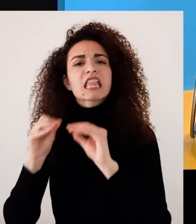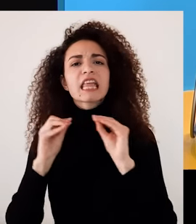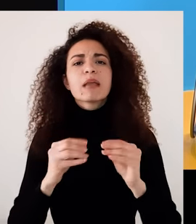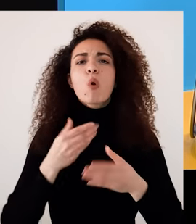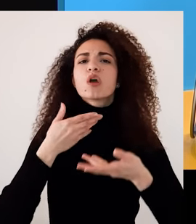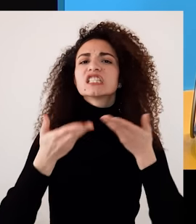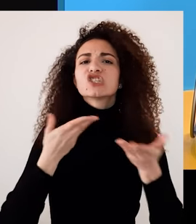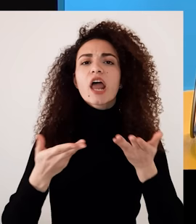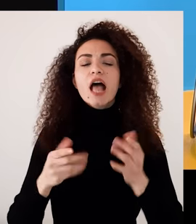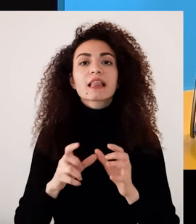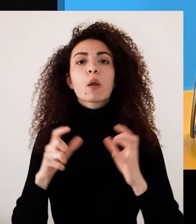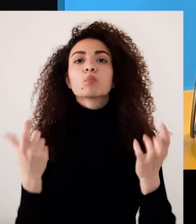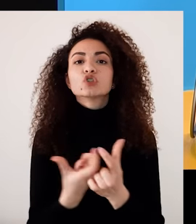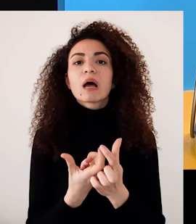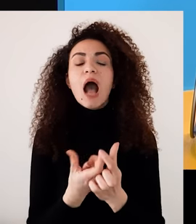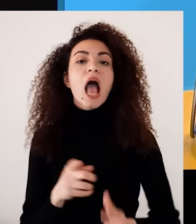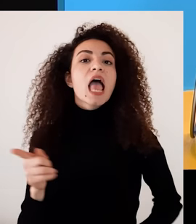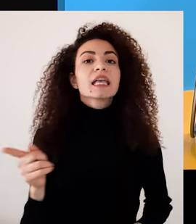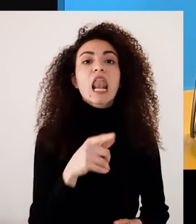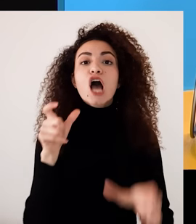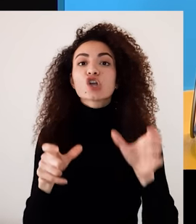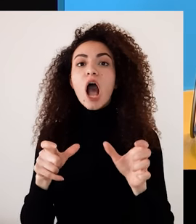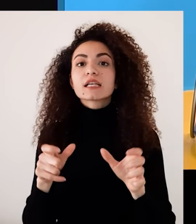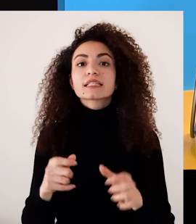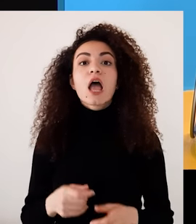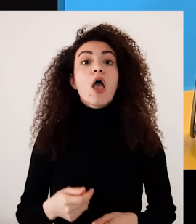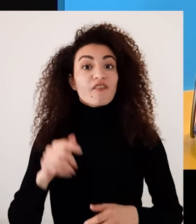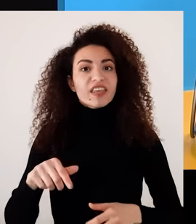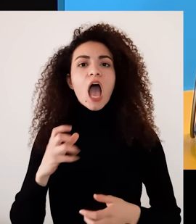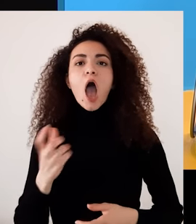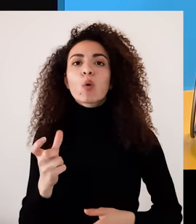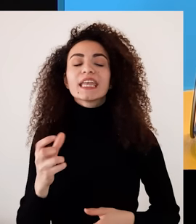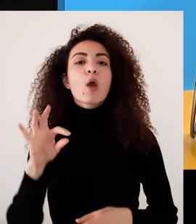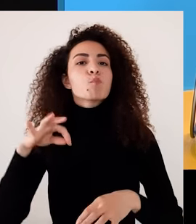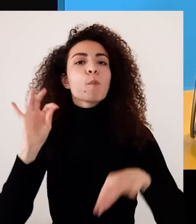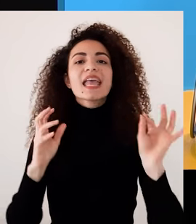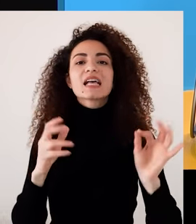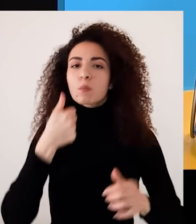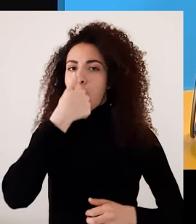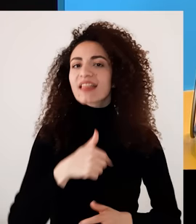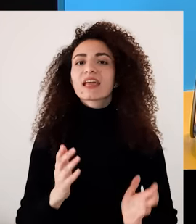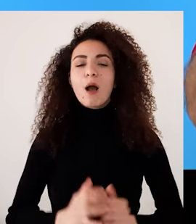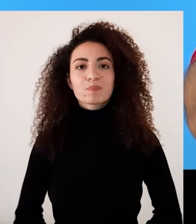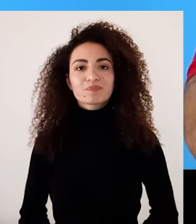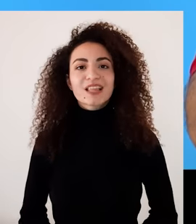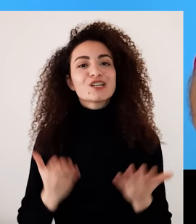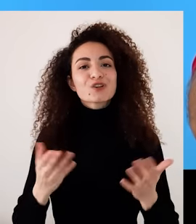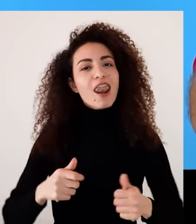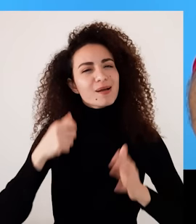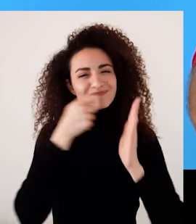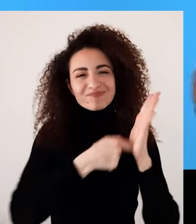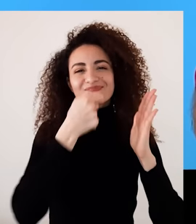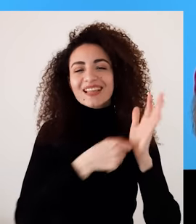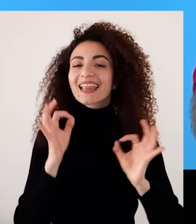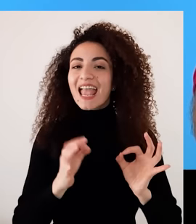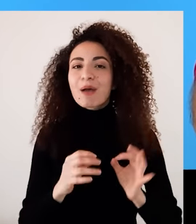أن نكون مستشارين وأخصائيين لتحقيق مجتمع يجد فيه كل إنسان نفسه مع احترام هويته المميزة دمتوا بأمل